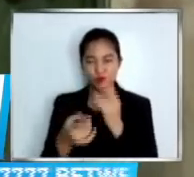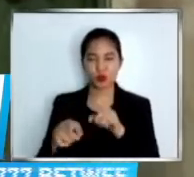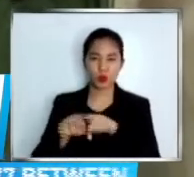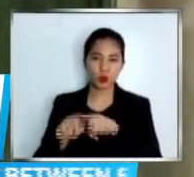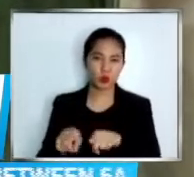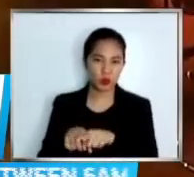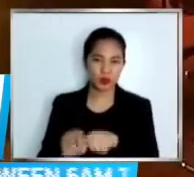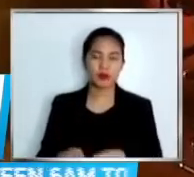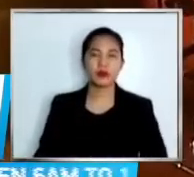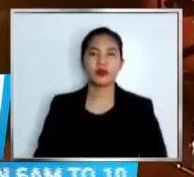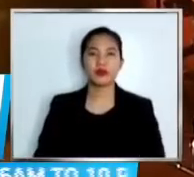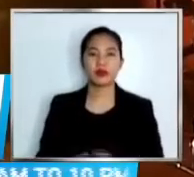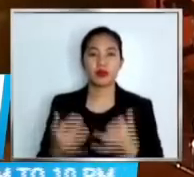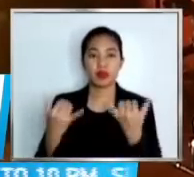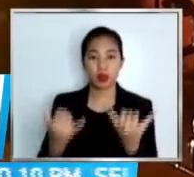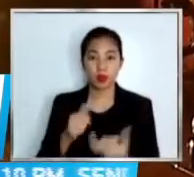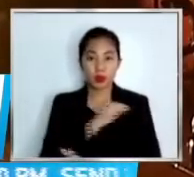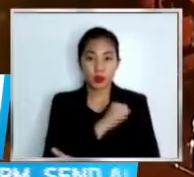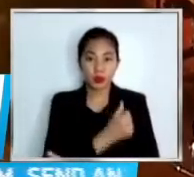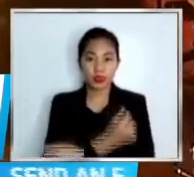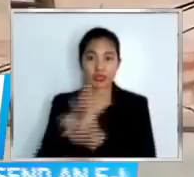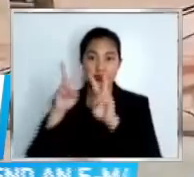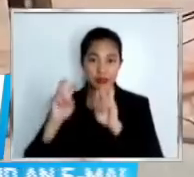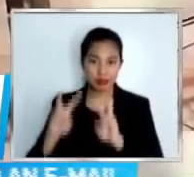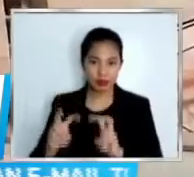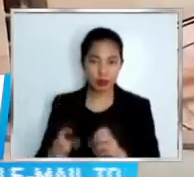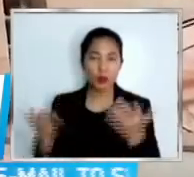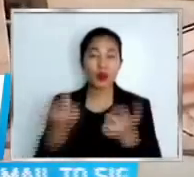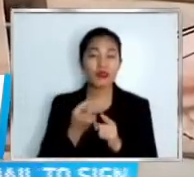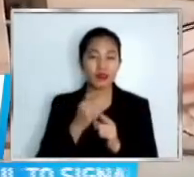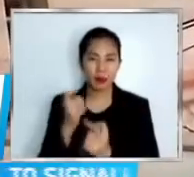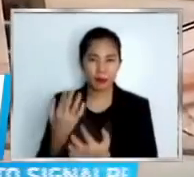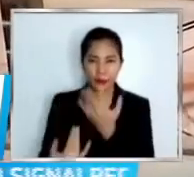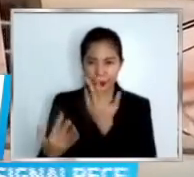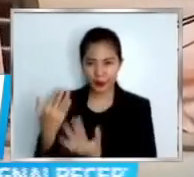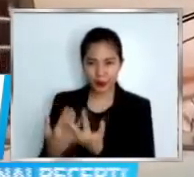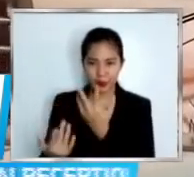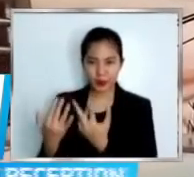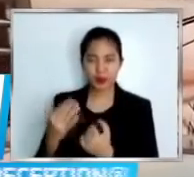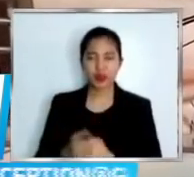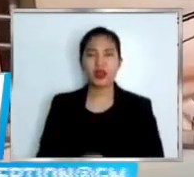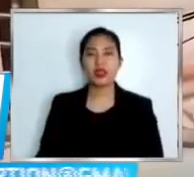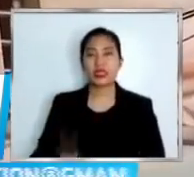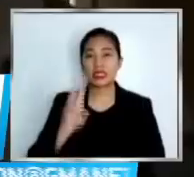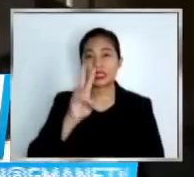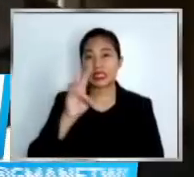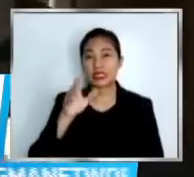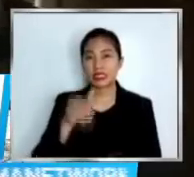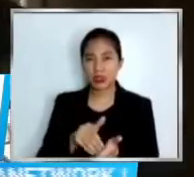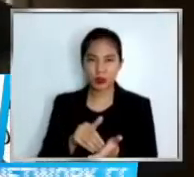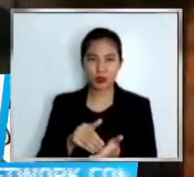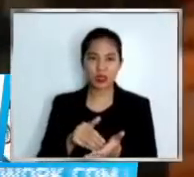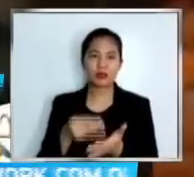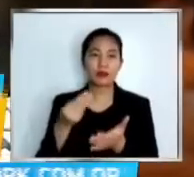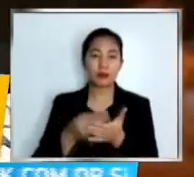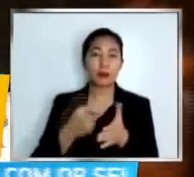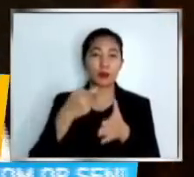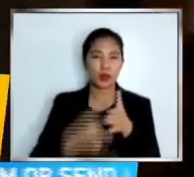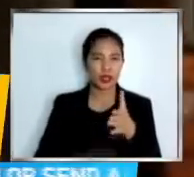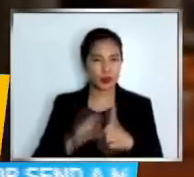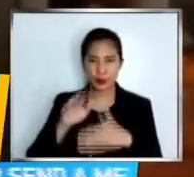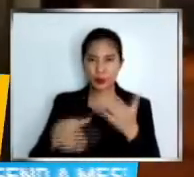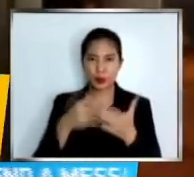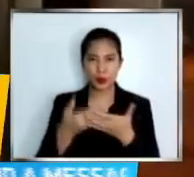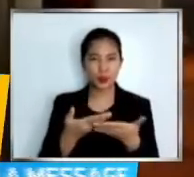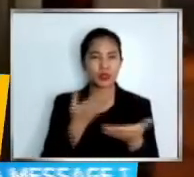Iniimbestigahan pa ng mga otoridad ang pinagmula ng apoy. 600,000 pesos ang tinatayang halaga ng mga pinsala. Meron kami mga info drive, araw